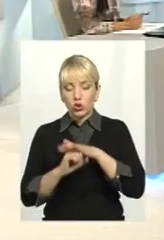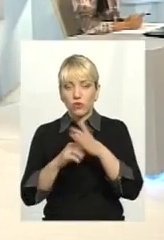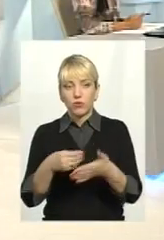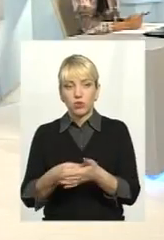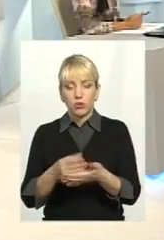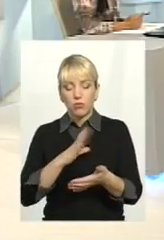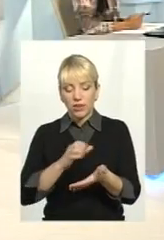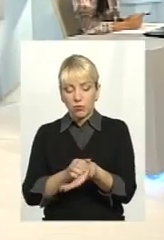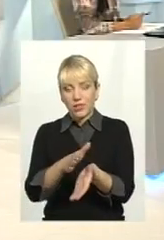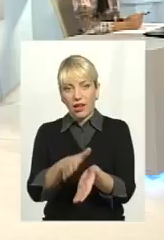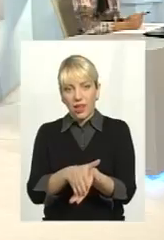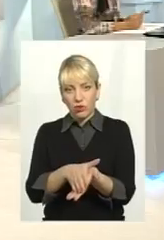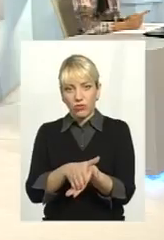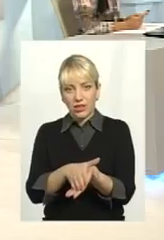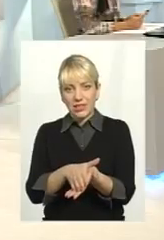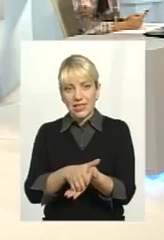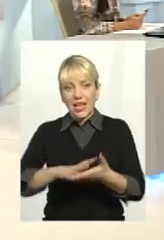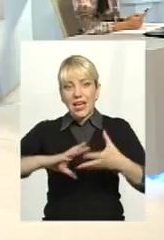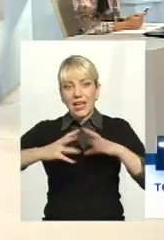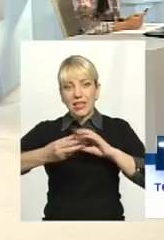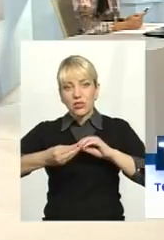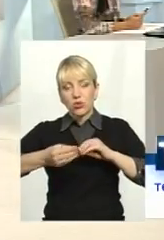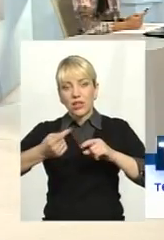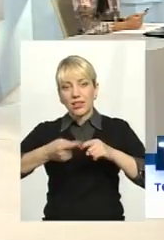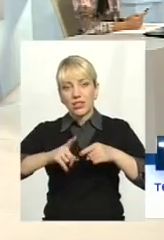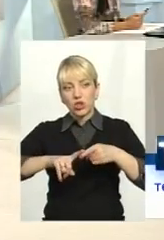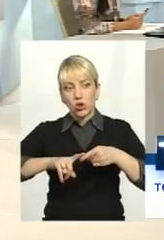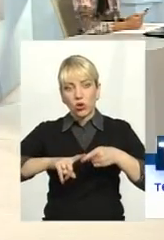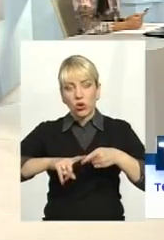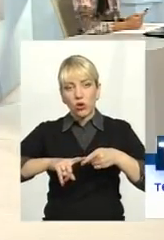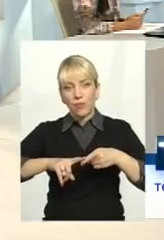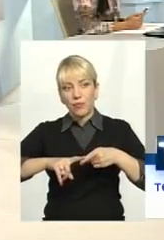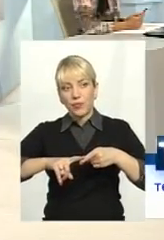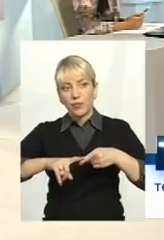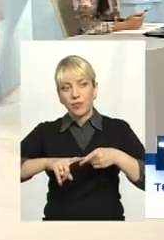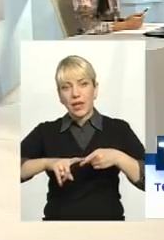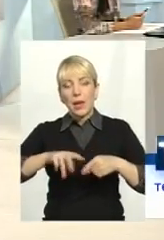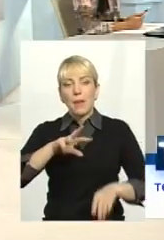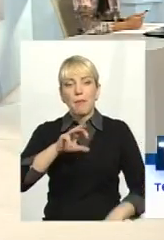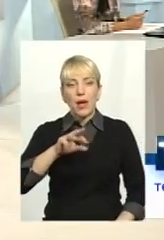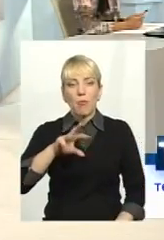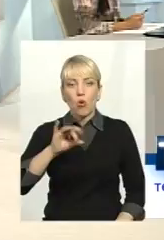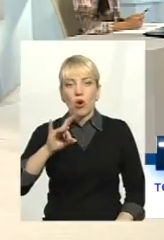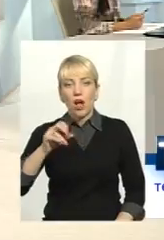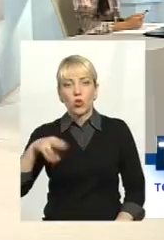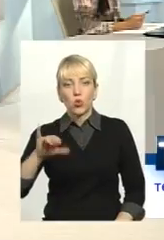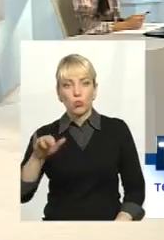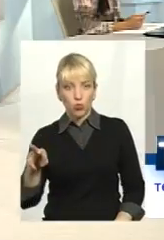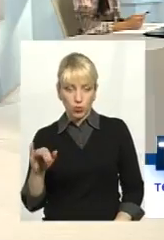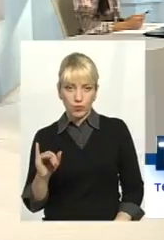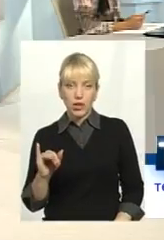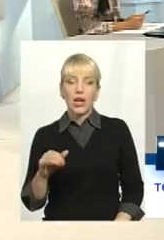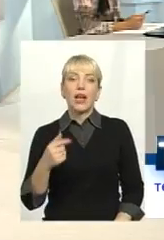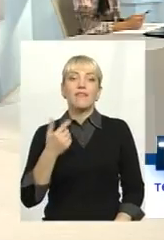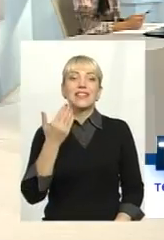закладуватись результати цього меморандуму. А ви знаєте, як я вже